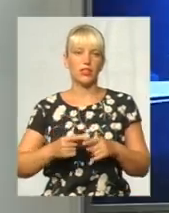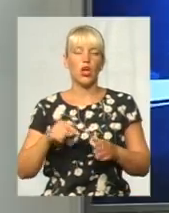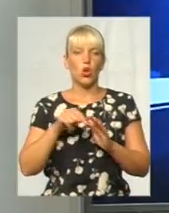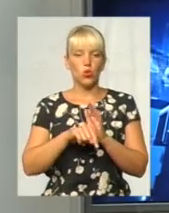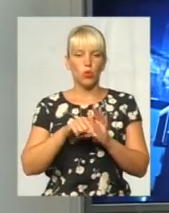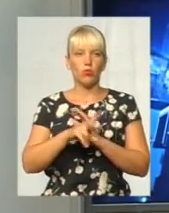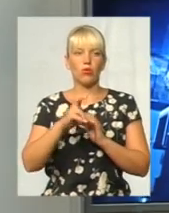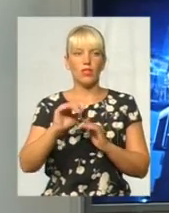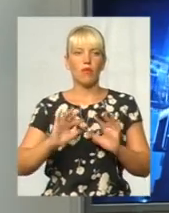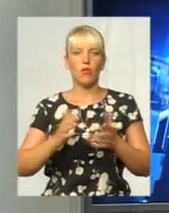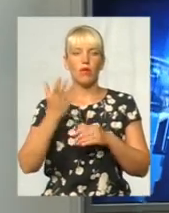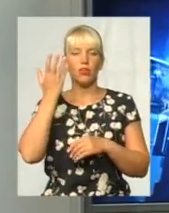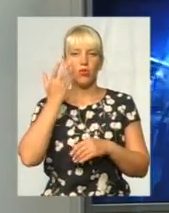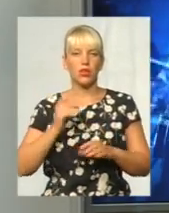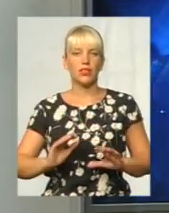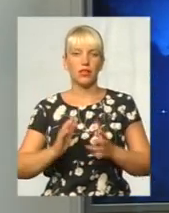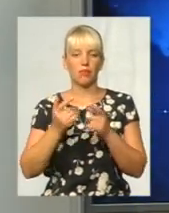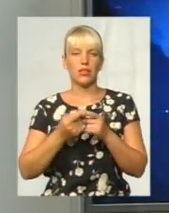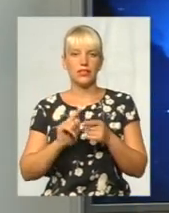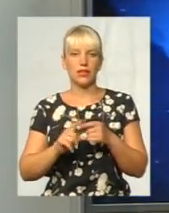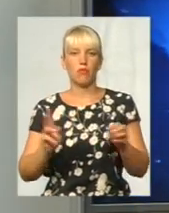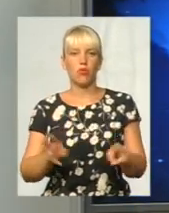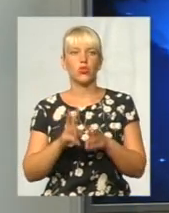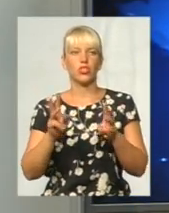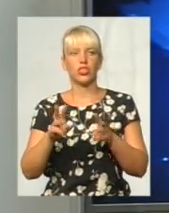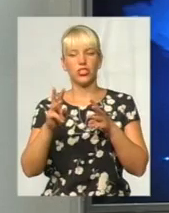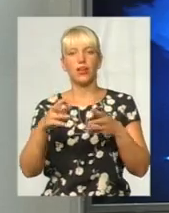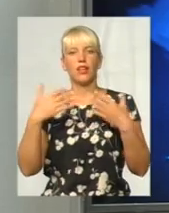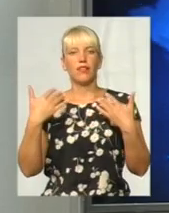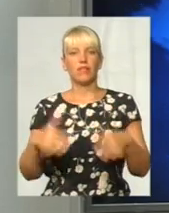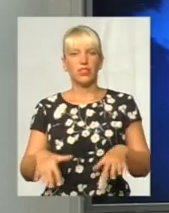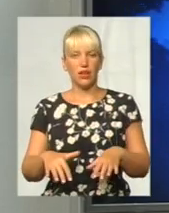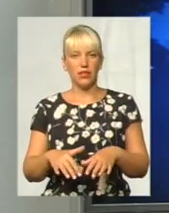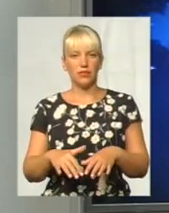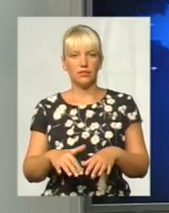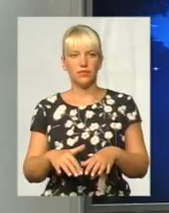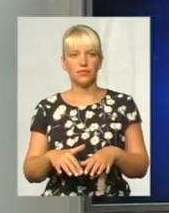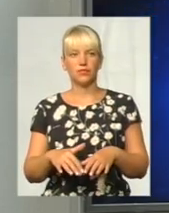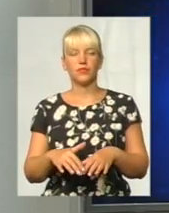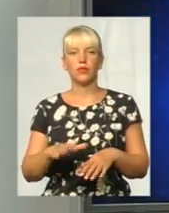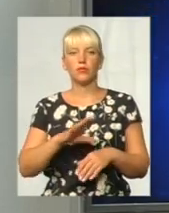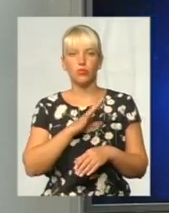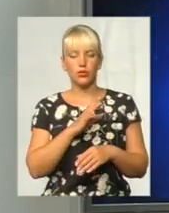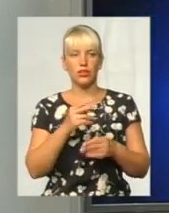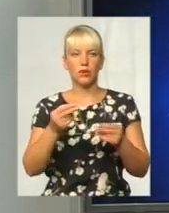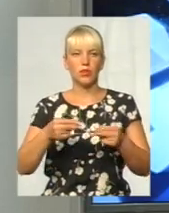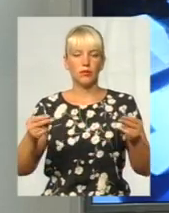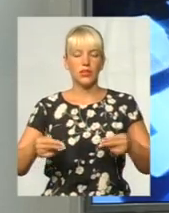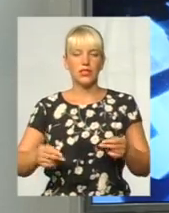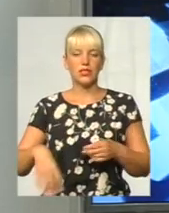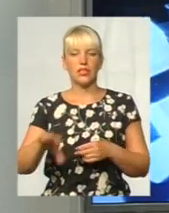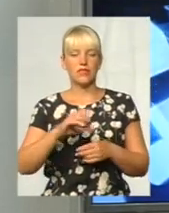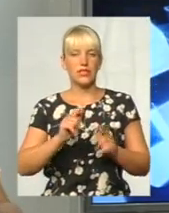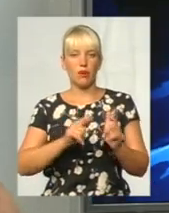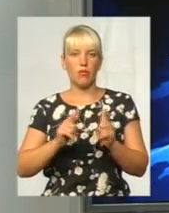момент, коли трапилася ця пожежа, вже були підписані абсолютно всі